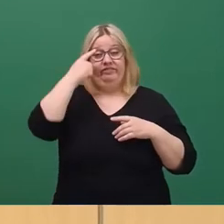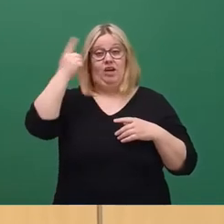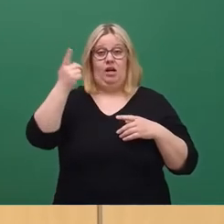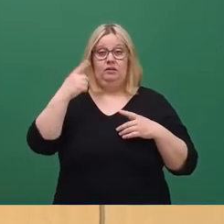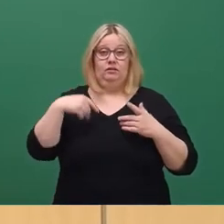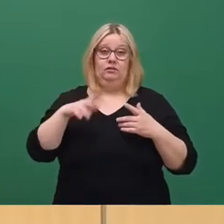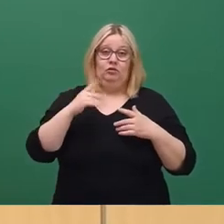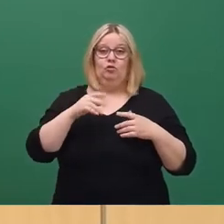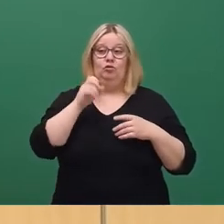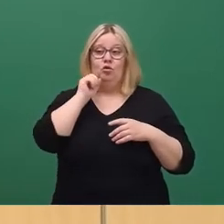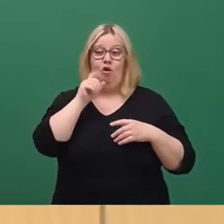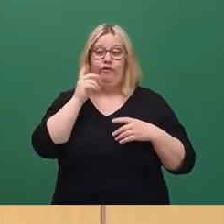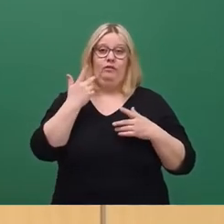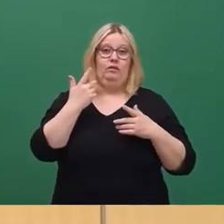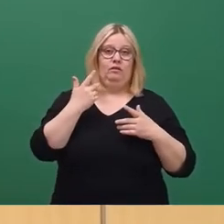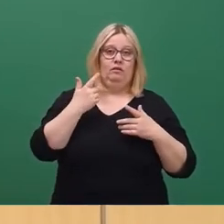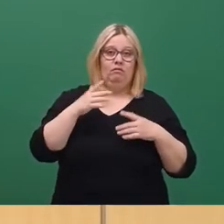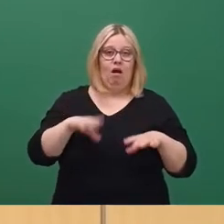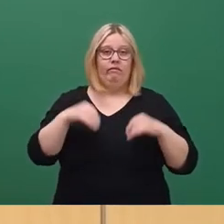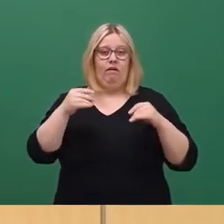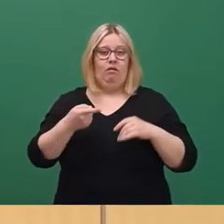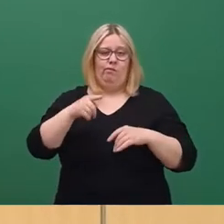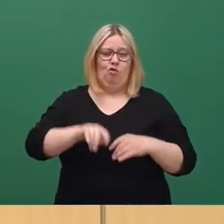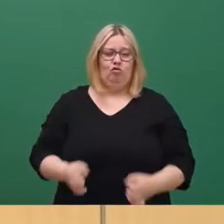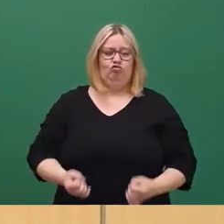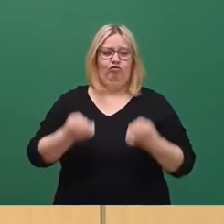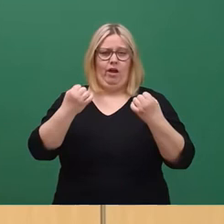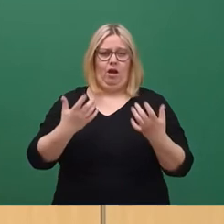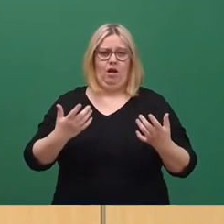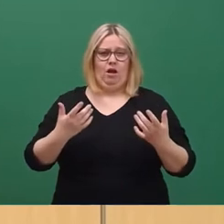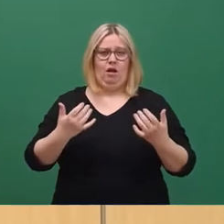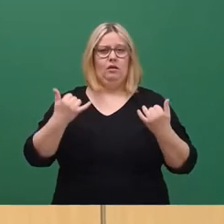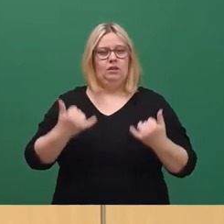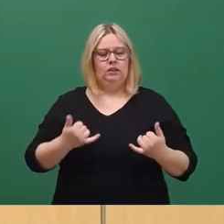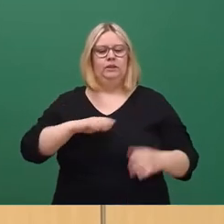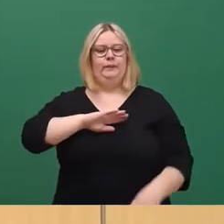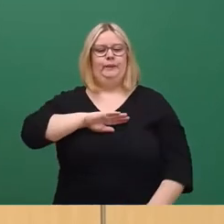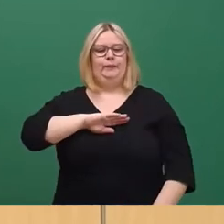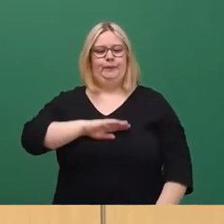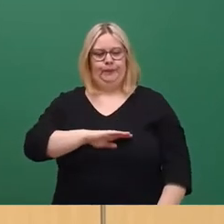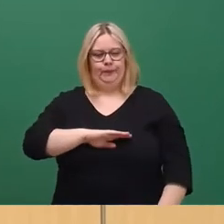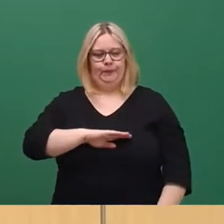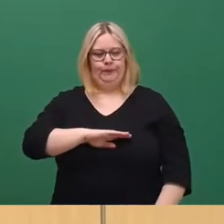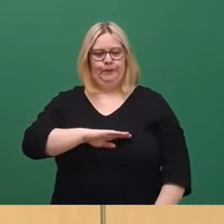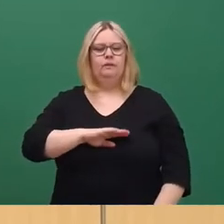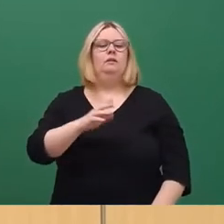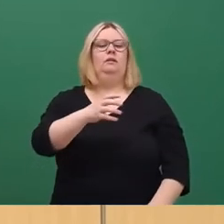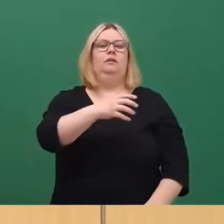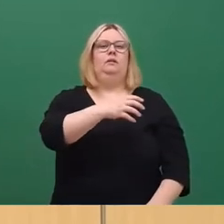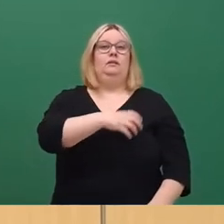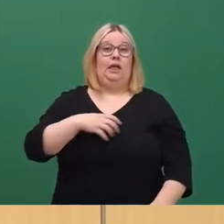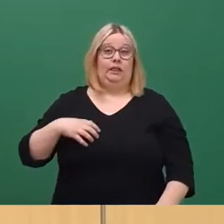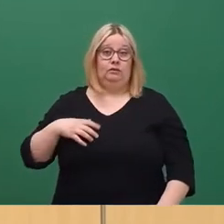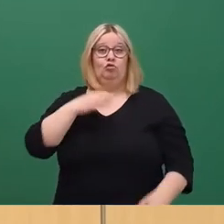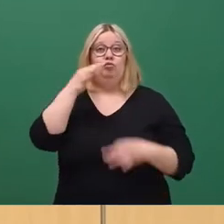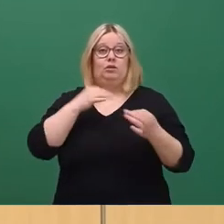oftmals sehr schwierigen Monaten diese Atempause zum richtigen Zeitpunkt kommt. Die Dresdnerinnen und Dresdner, insbesondere die Familien